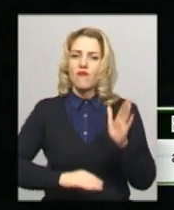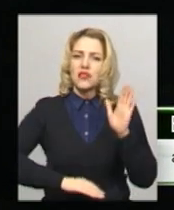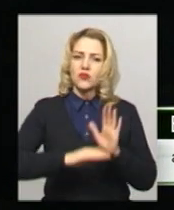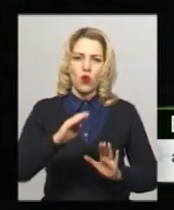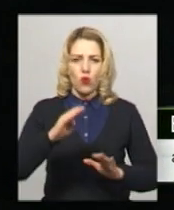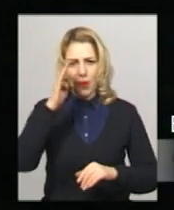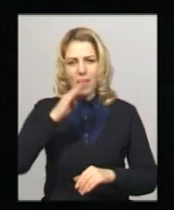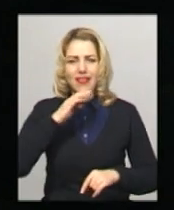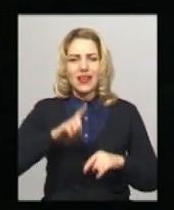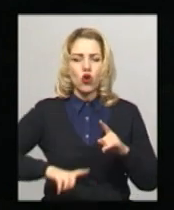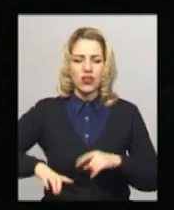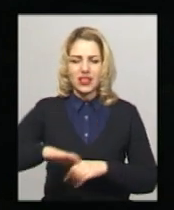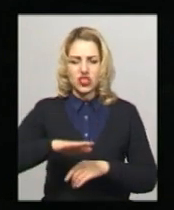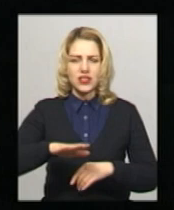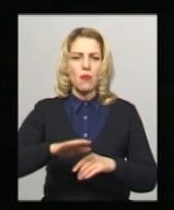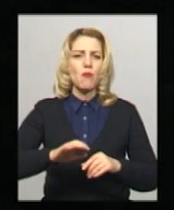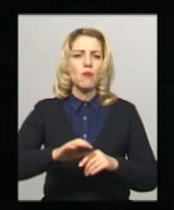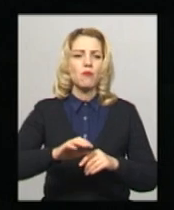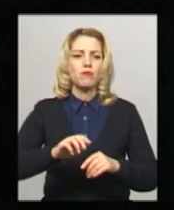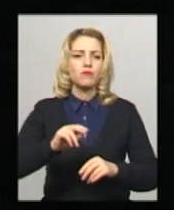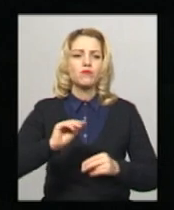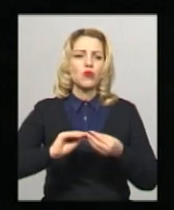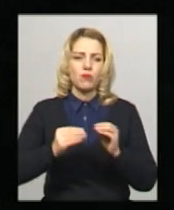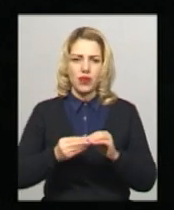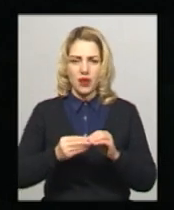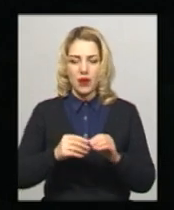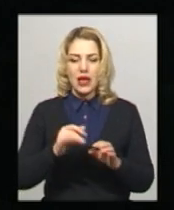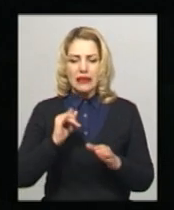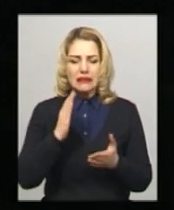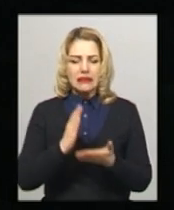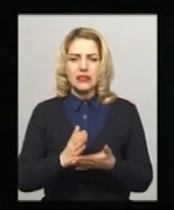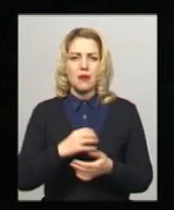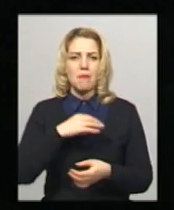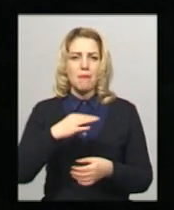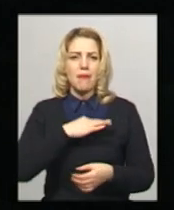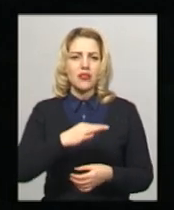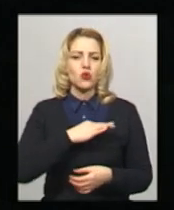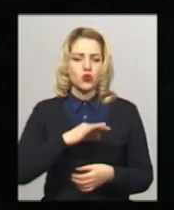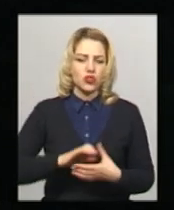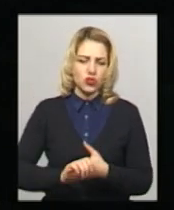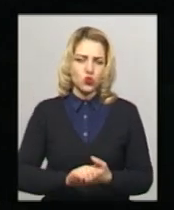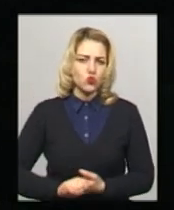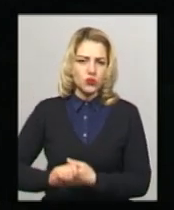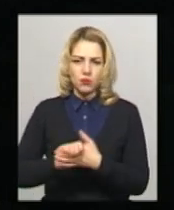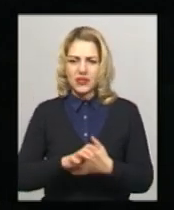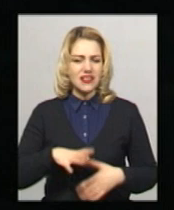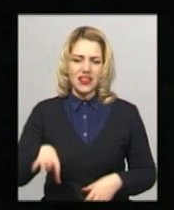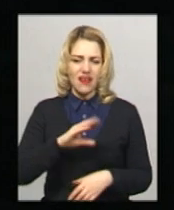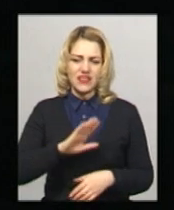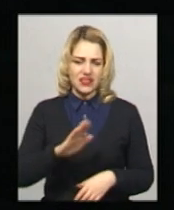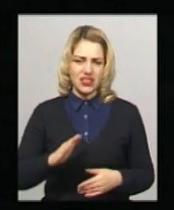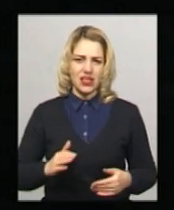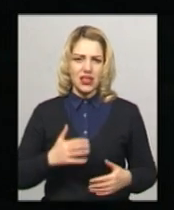яка йде від болі режисера. Це байдужість в суспільстві. Не всі живуть цією